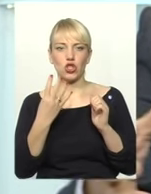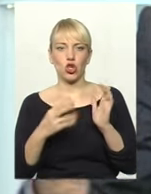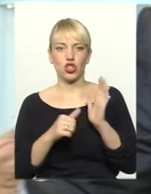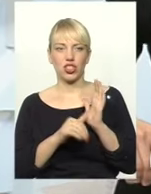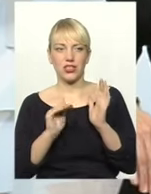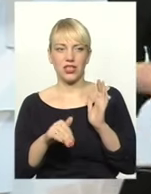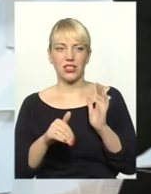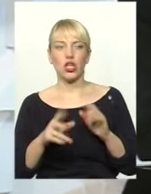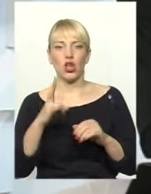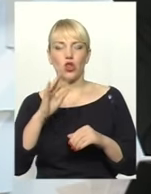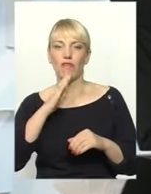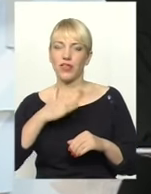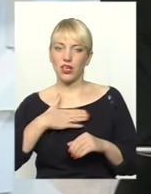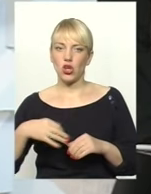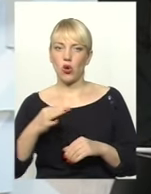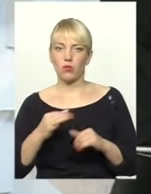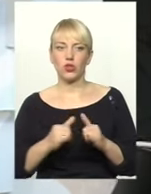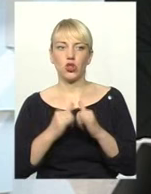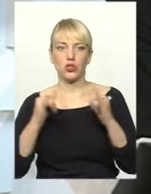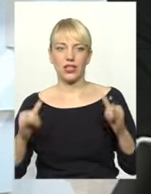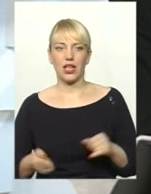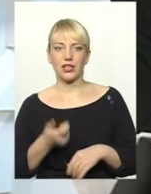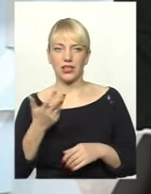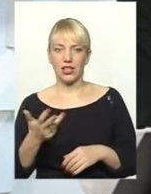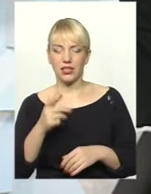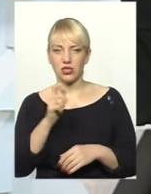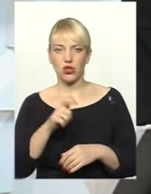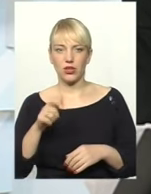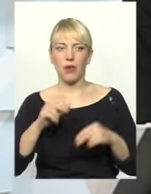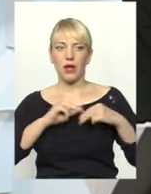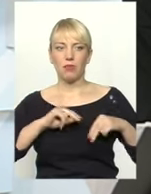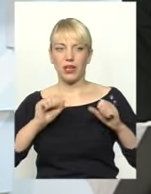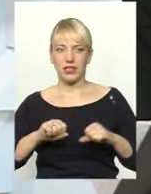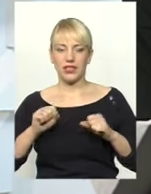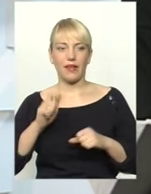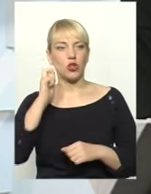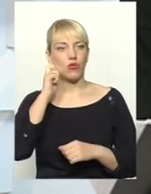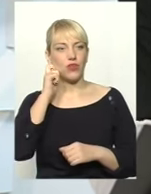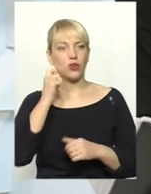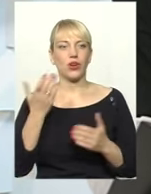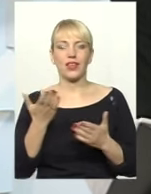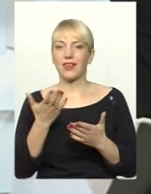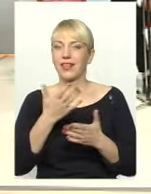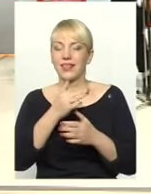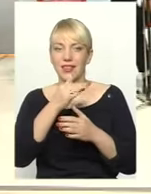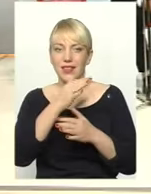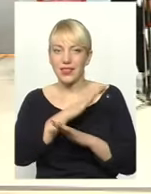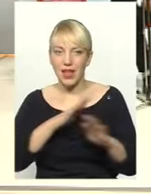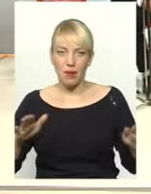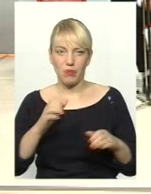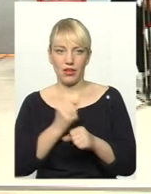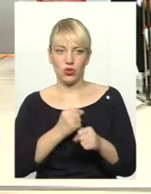Разом з тим в нашій області зросла кількість осіб працездатного віку, які не працюють? Це ж